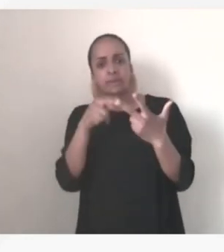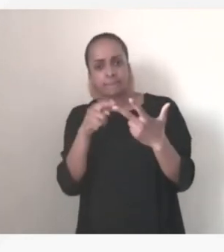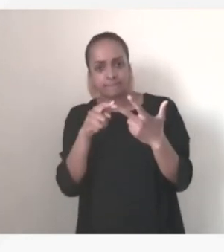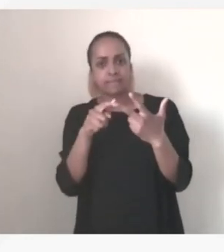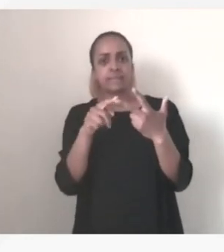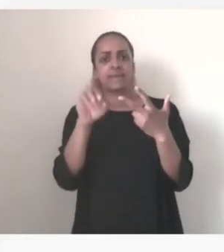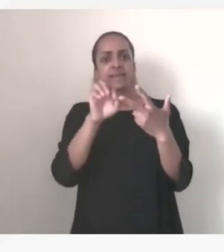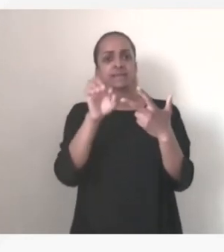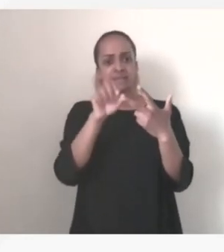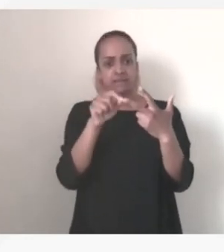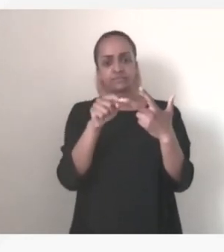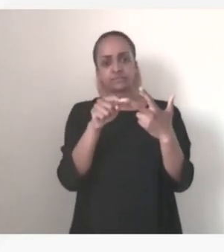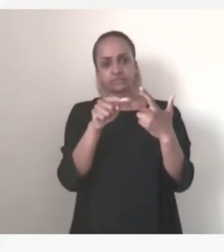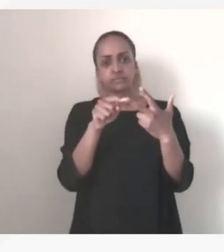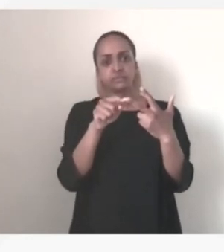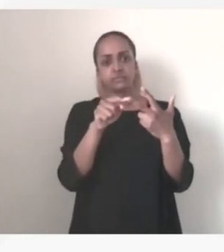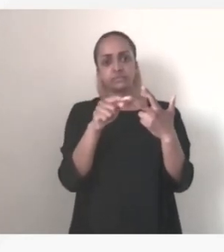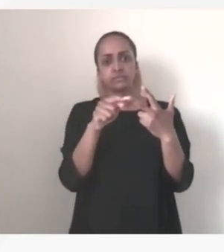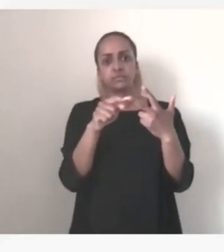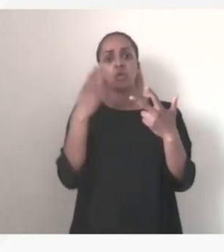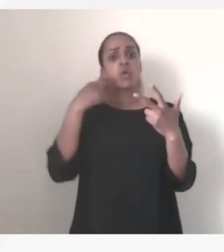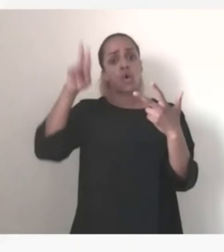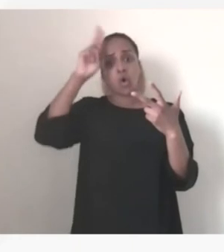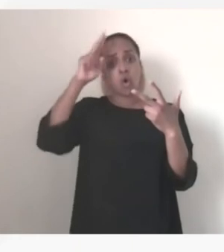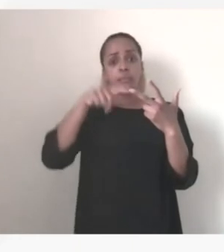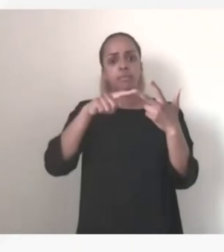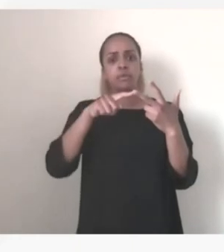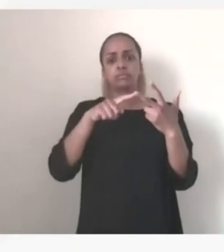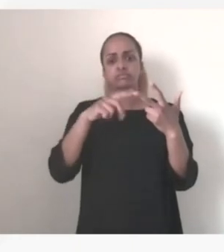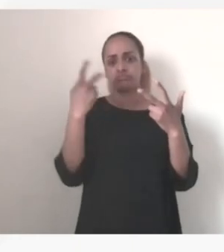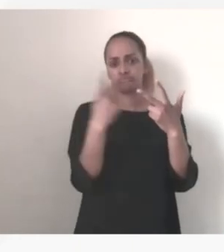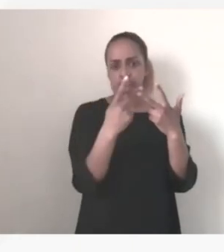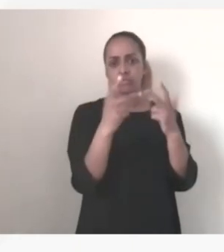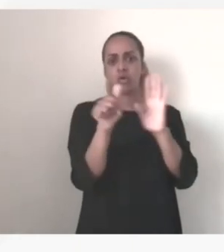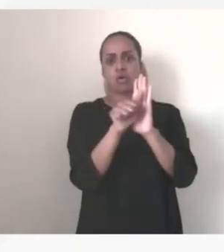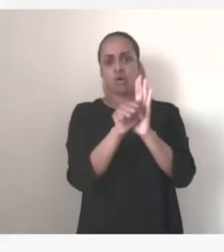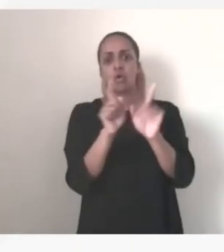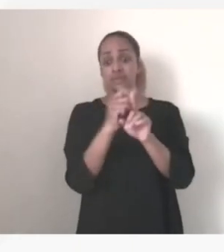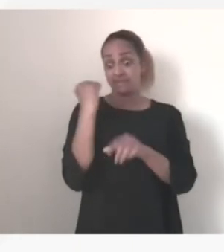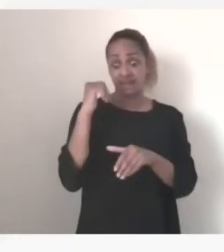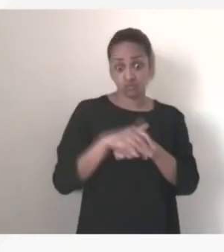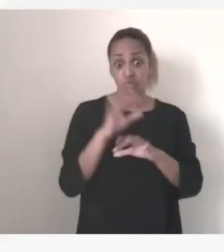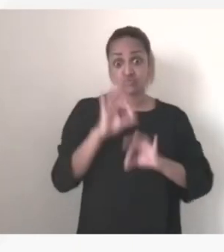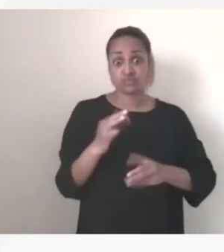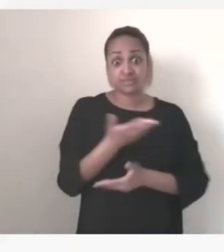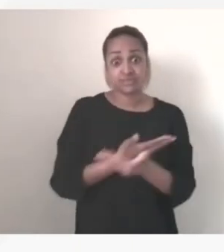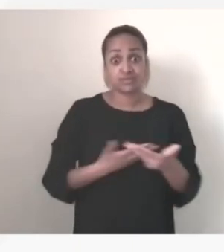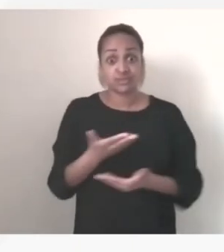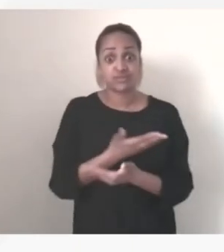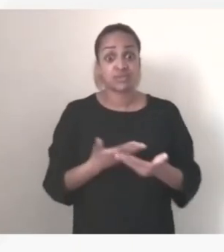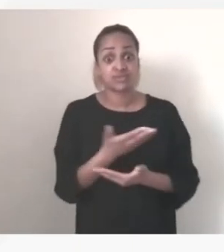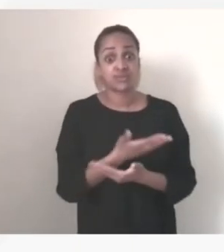le BEREC au niveau européen élément qui a été évoqué d'ailleurs hier soir pendant la discussion et qui a été